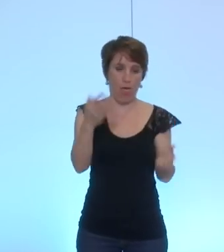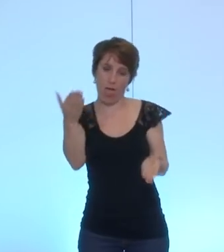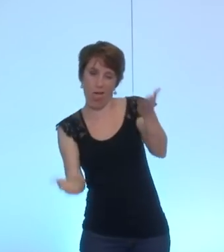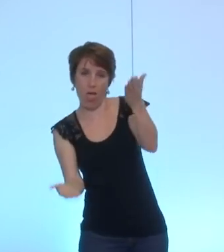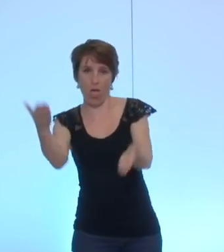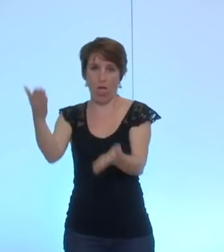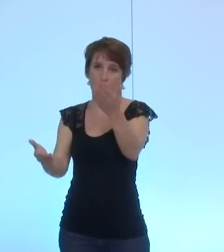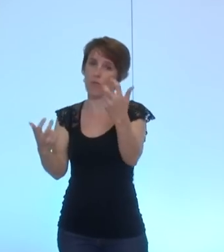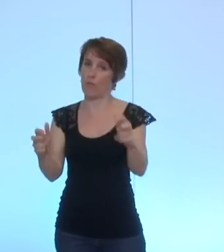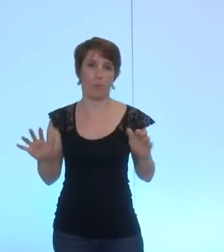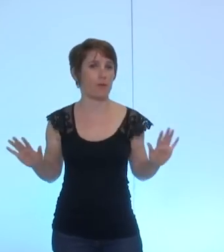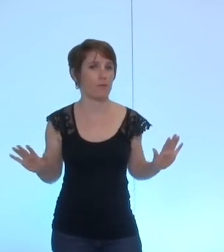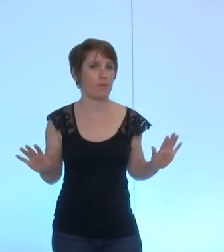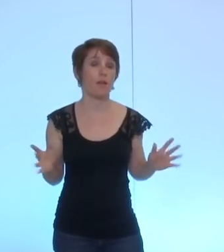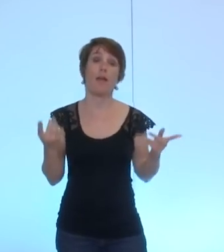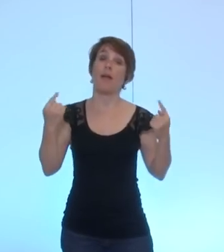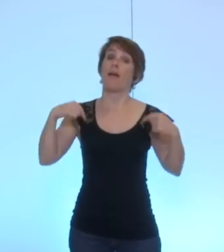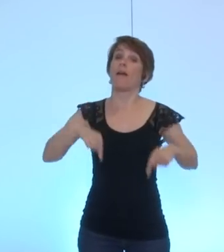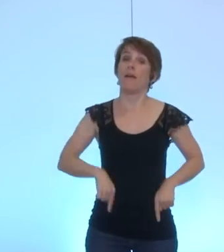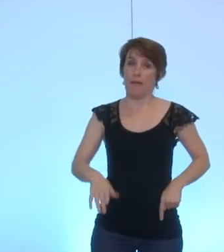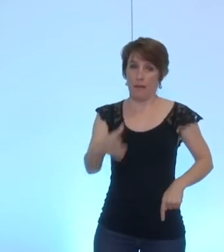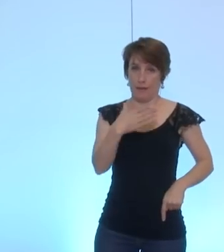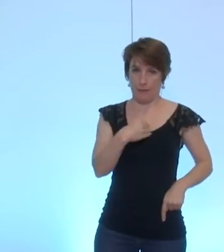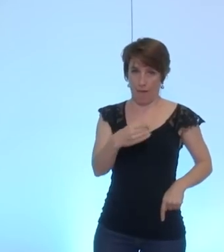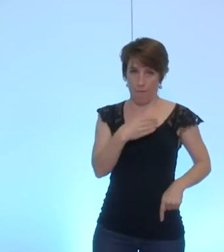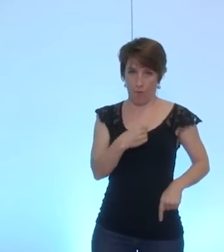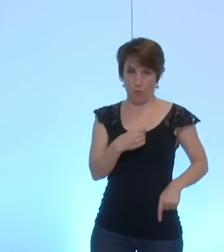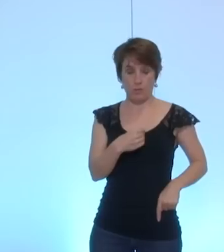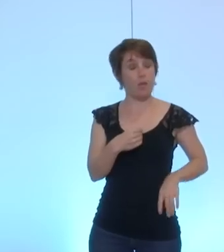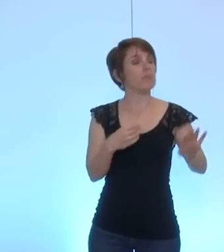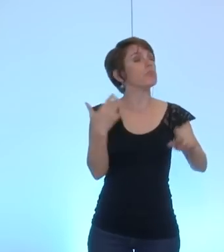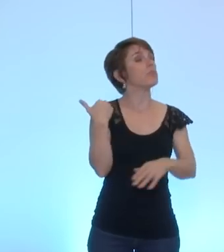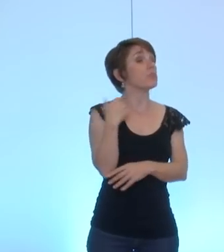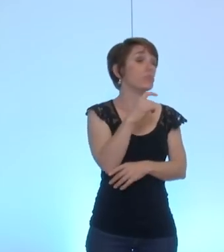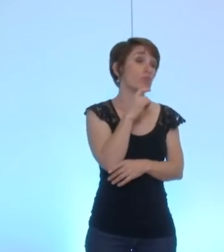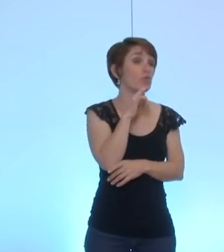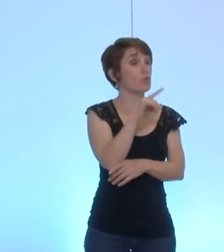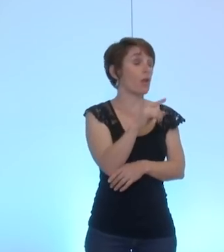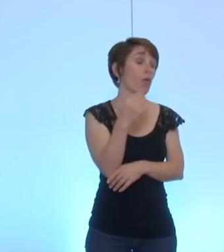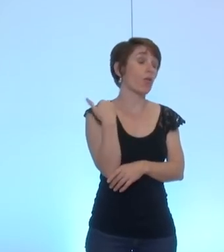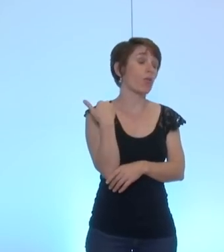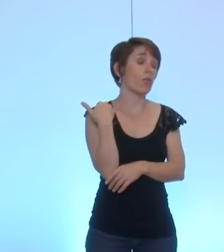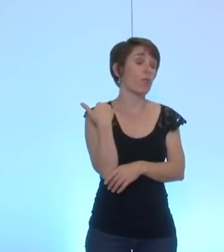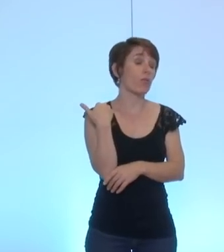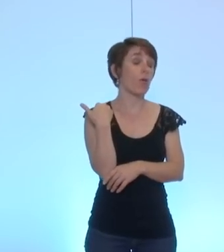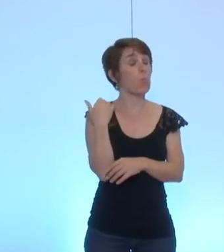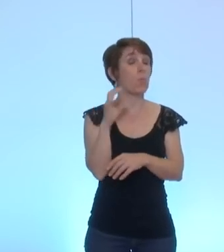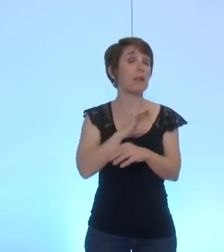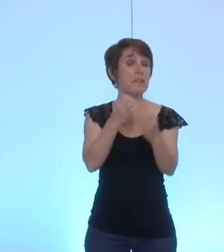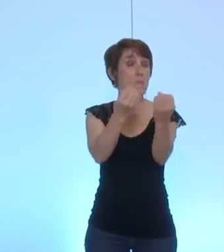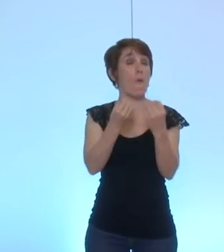position de l'état français et je ne rentrerai pas dans le débat qui a été tenté d'ouvrir ce soir